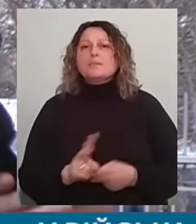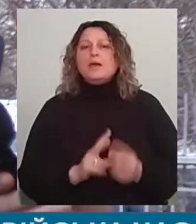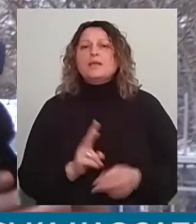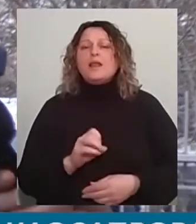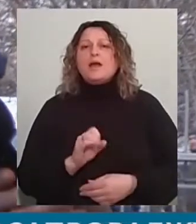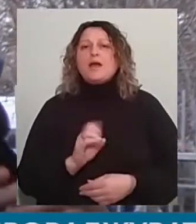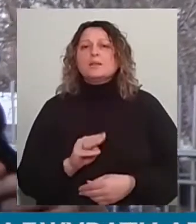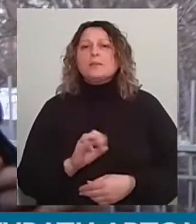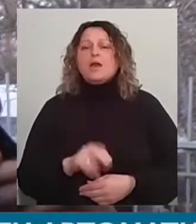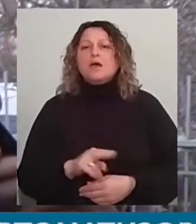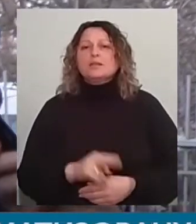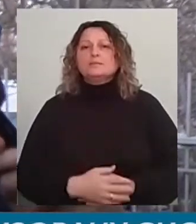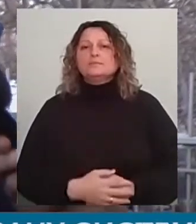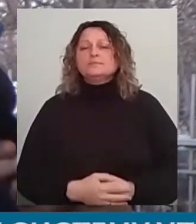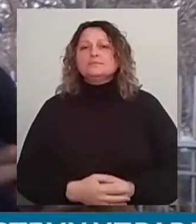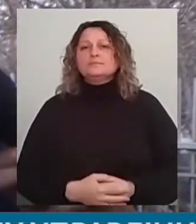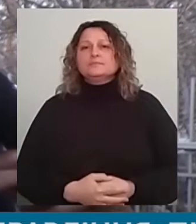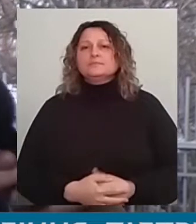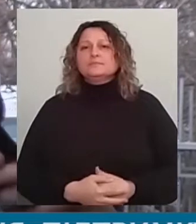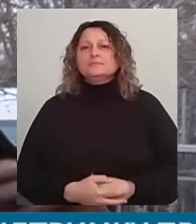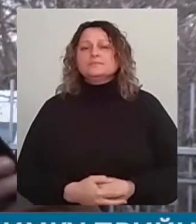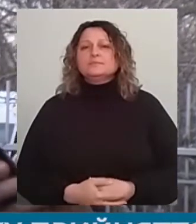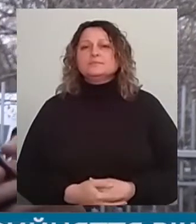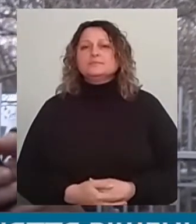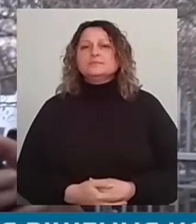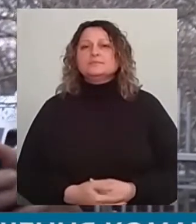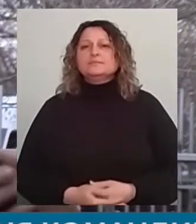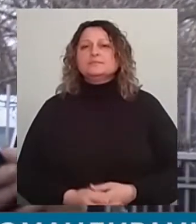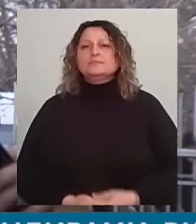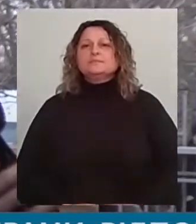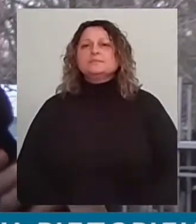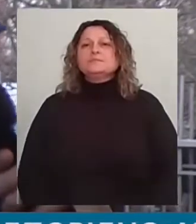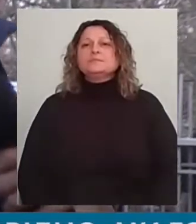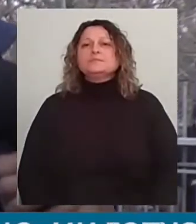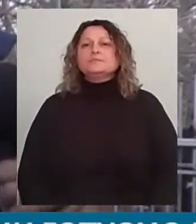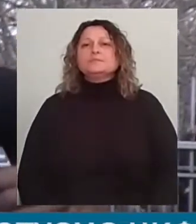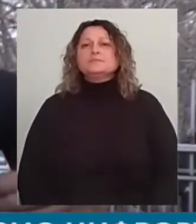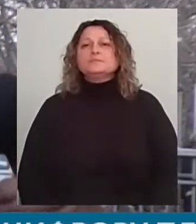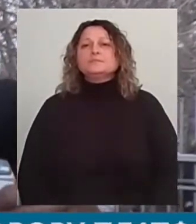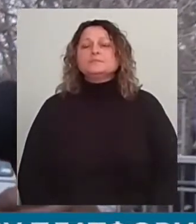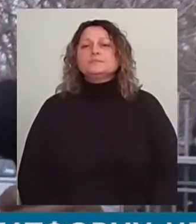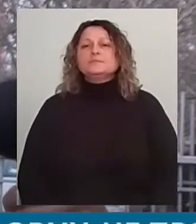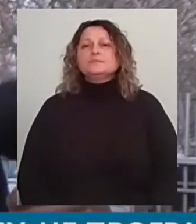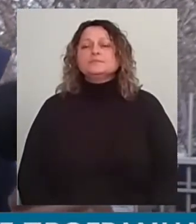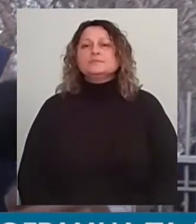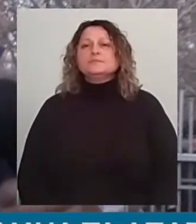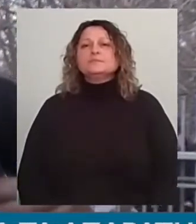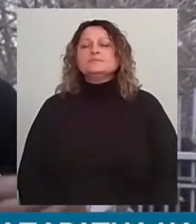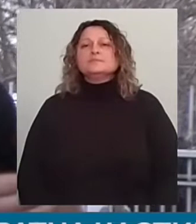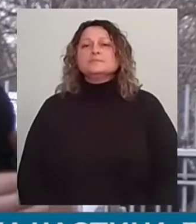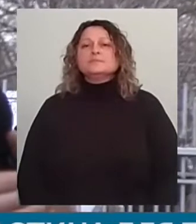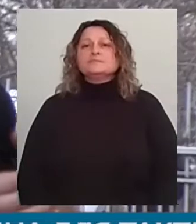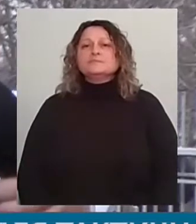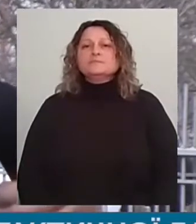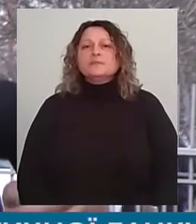У військах пора внедряти автоматизовану систему управління, підтримку прийняття рішення командирами. Ми готовимо